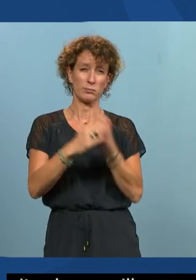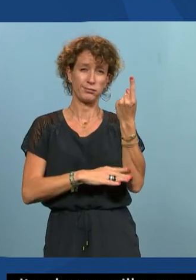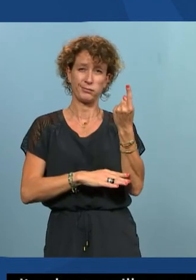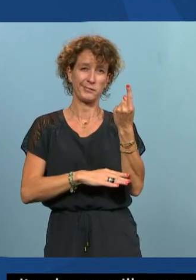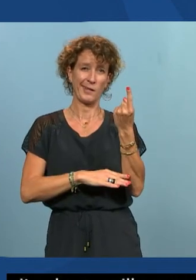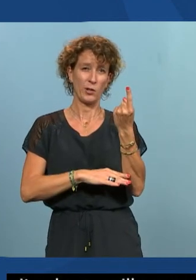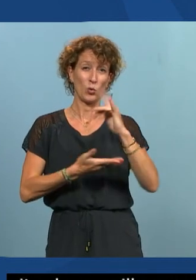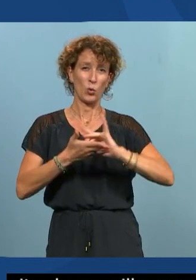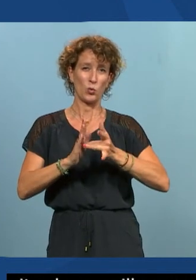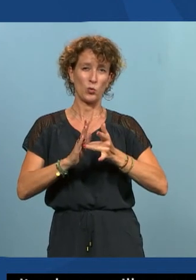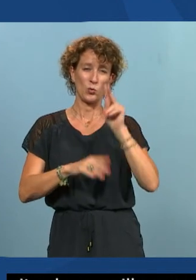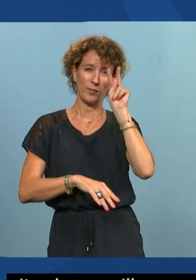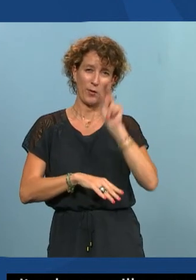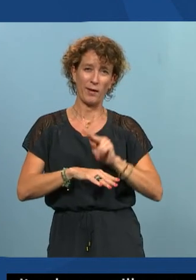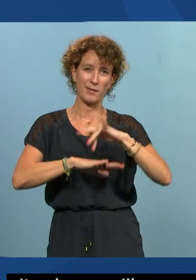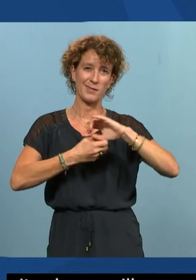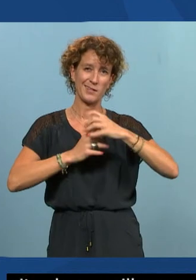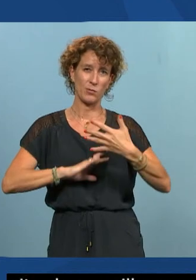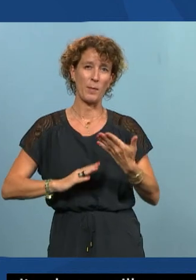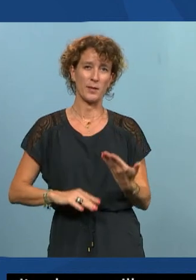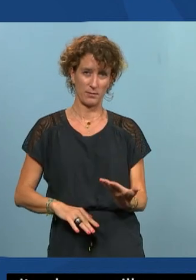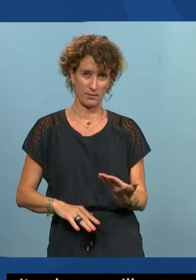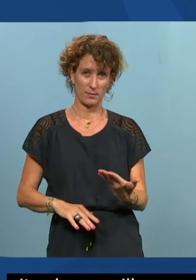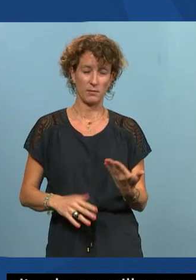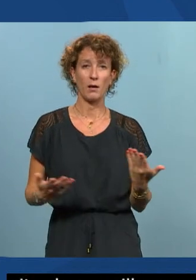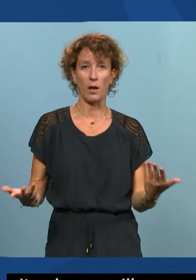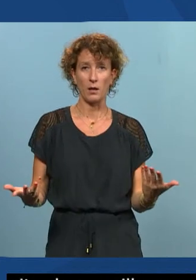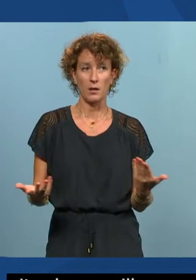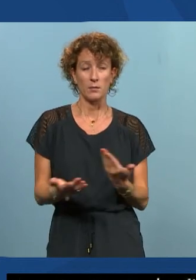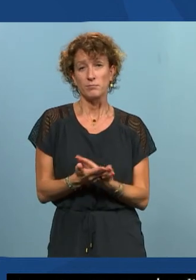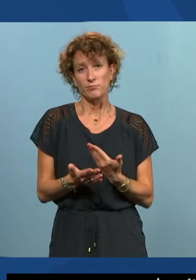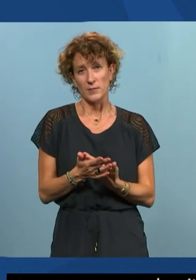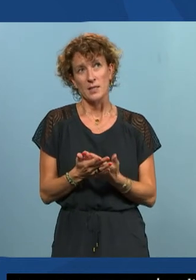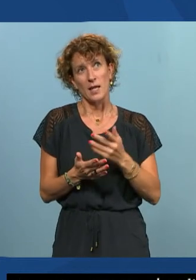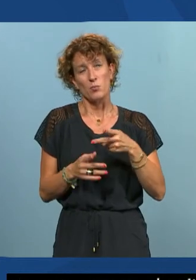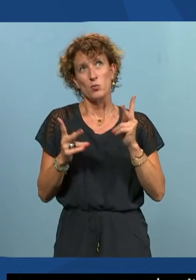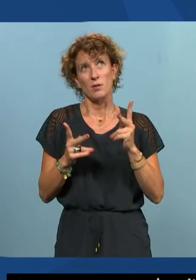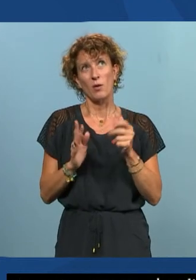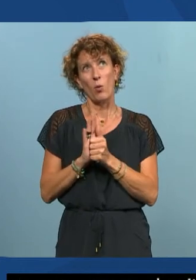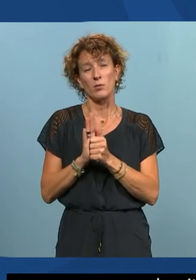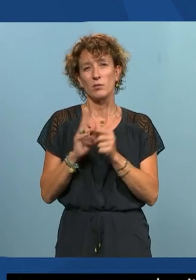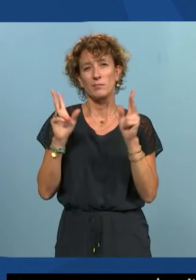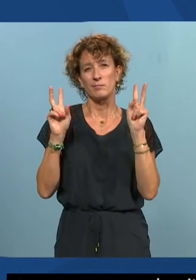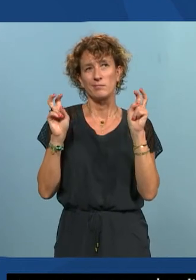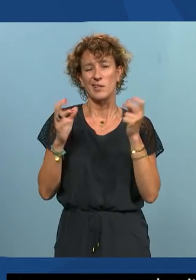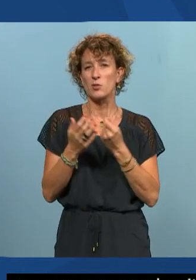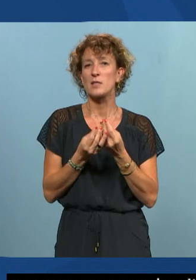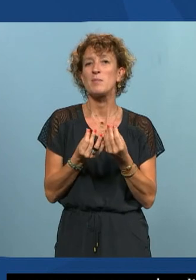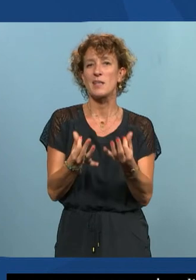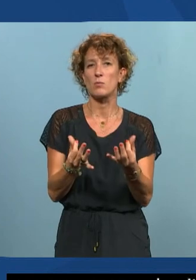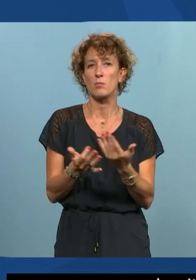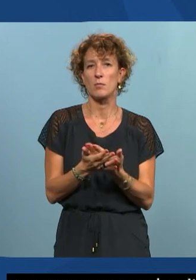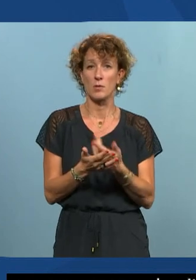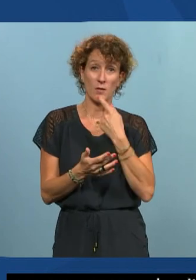et pas attendre que chaque site installe sa propre solution et donc du coup ça a plus un rôle de sensibilisation de montrer qu'il des choses qui existent à l